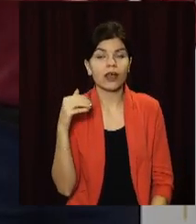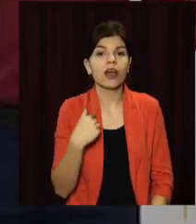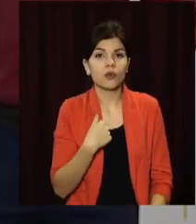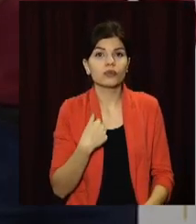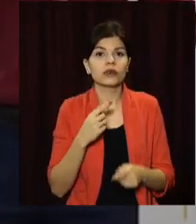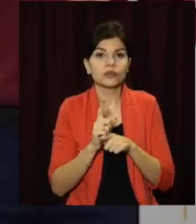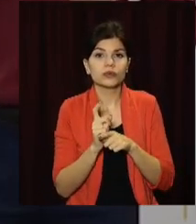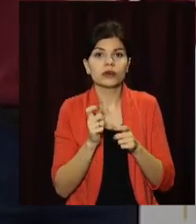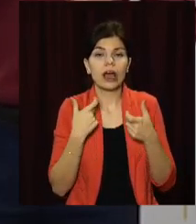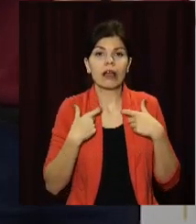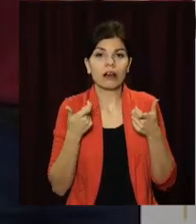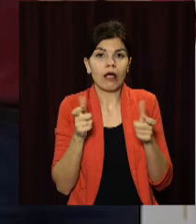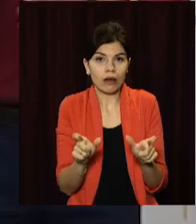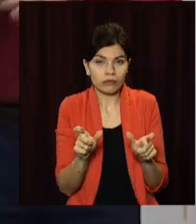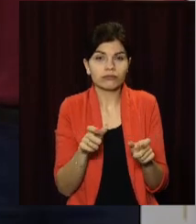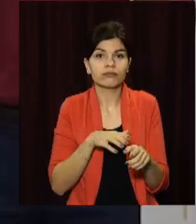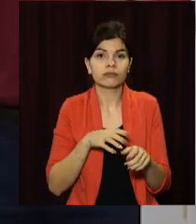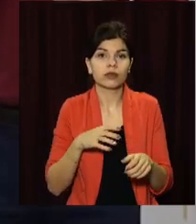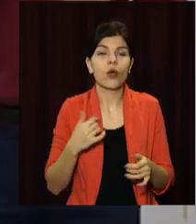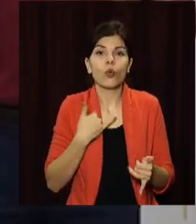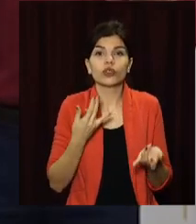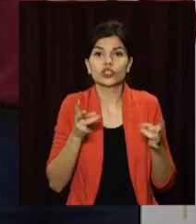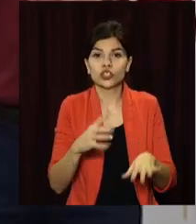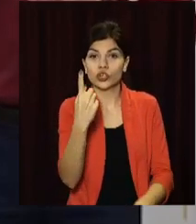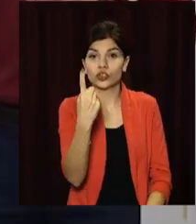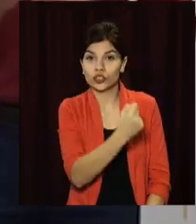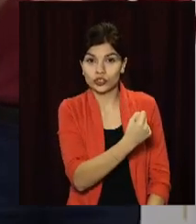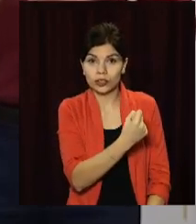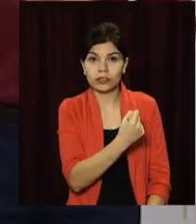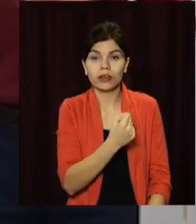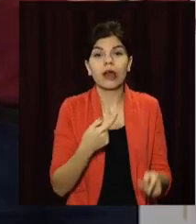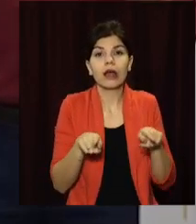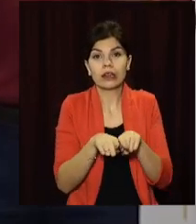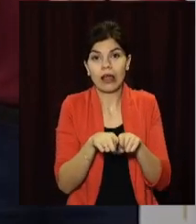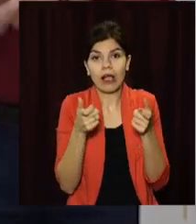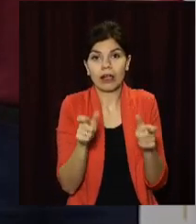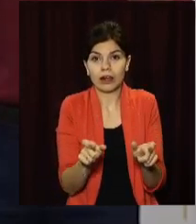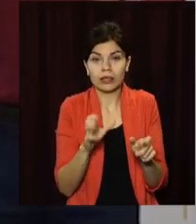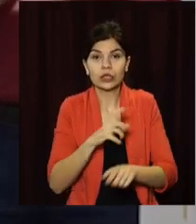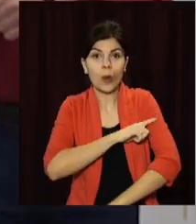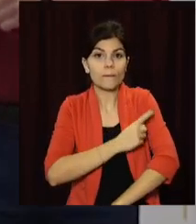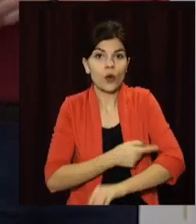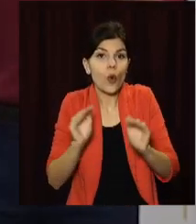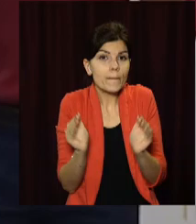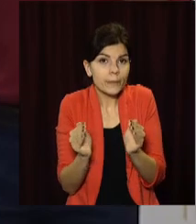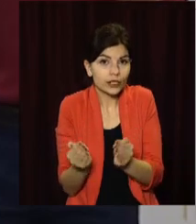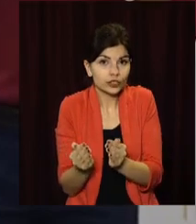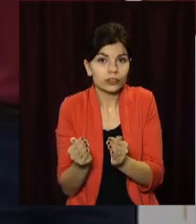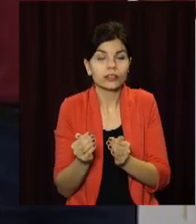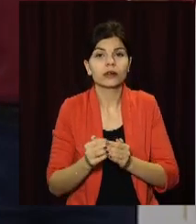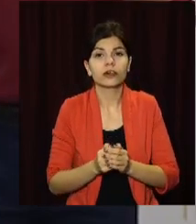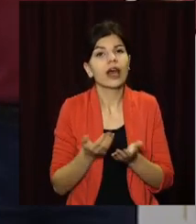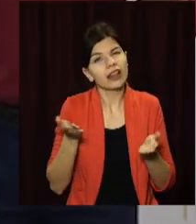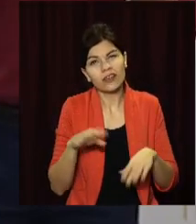нас триматися карантину. В нас залишився тиждень такого карантину з посиленими обмеженими заходами.